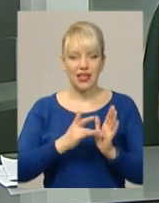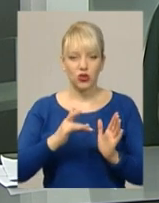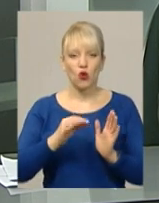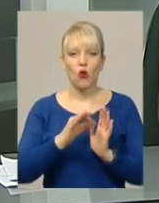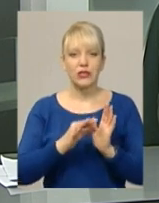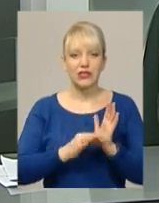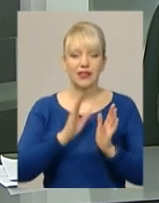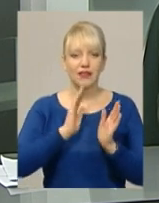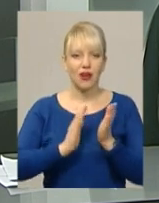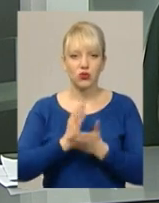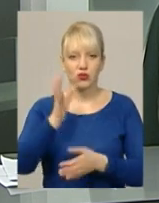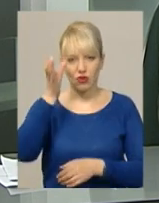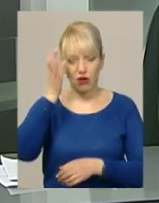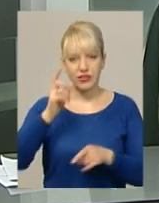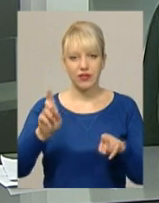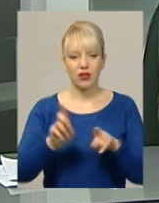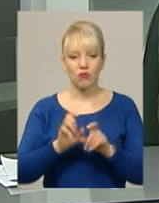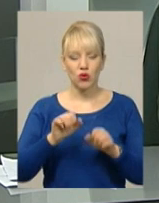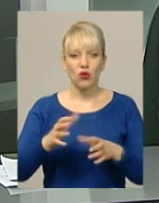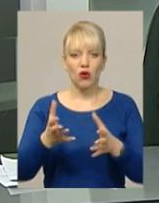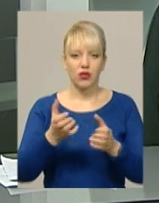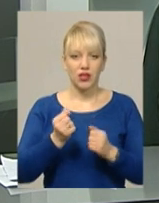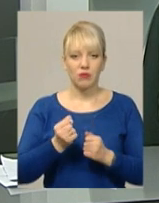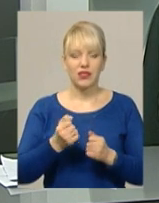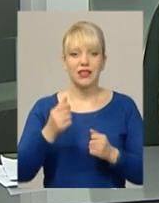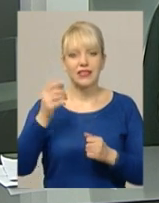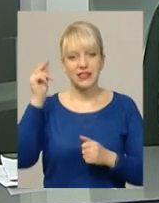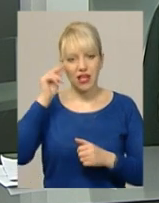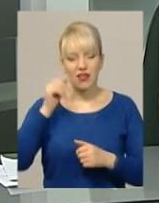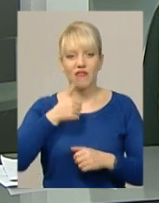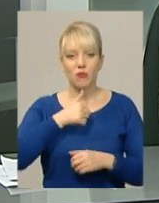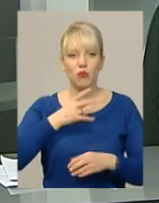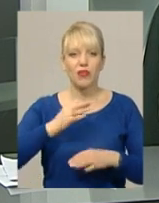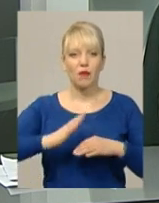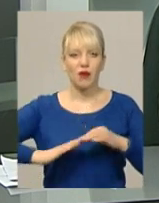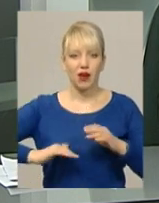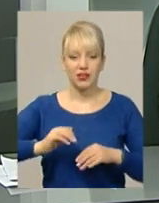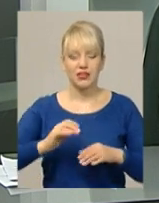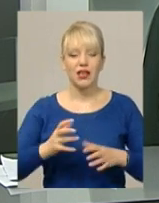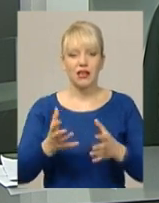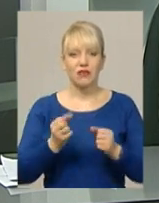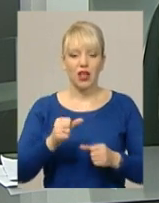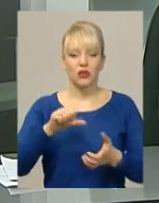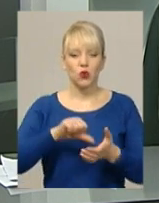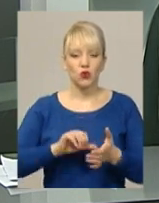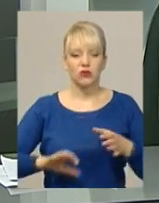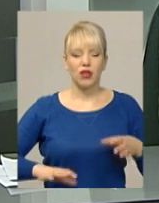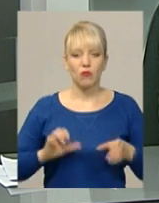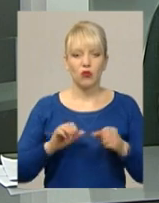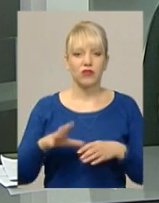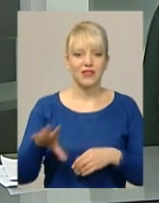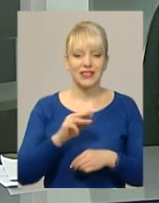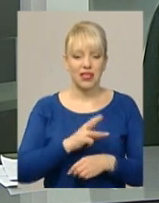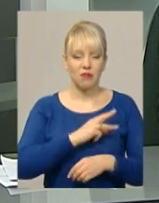Після заняття учасники зможуть випробувати отримані знання на практиці. Взяти участь у тренінгу мають можливість усі бажаючі,